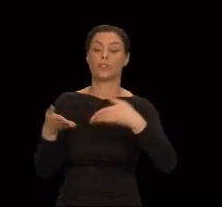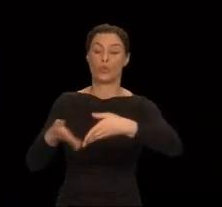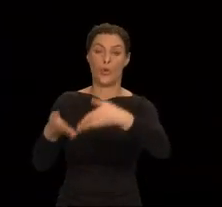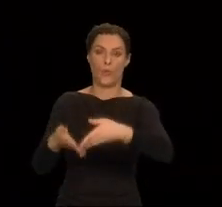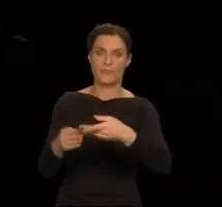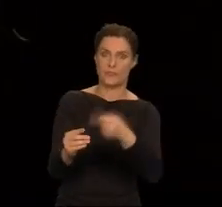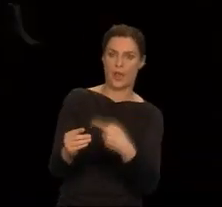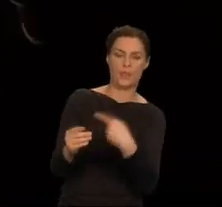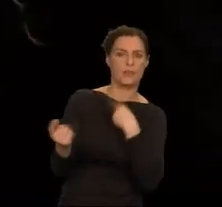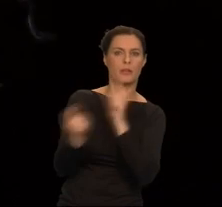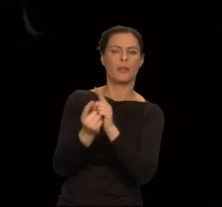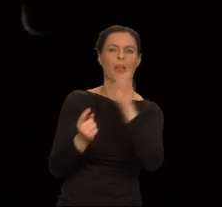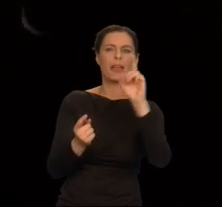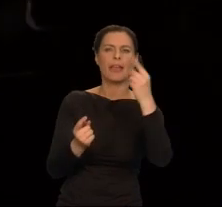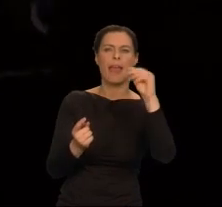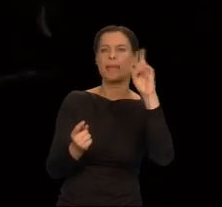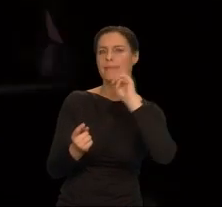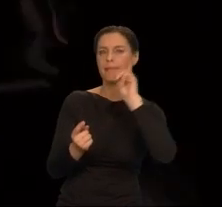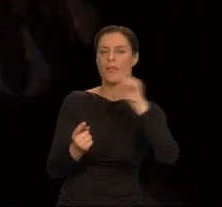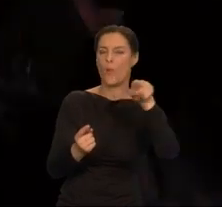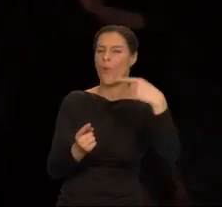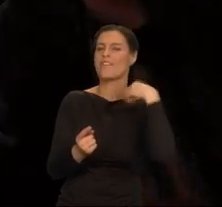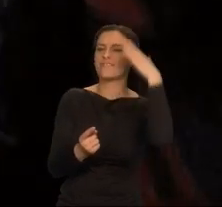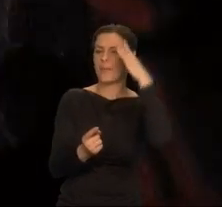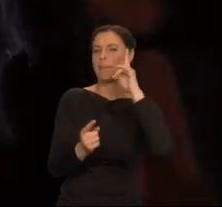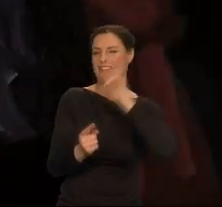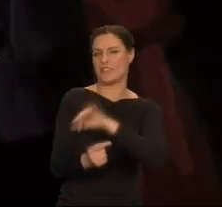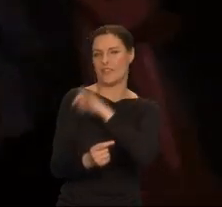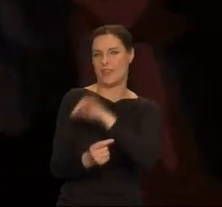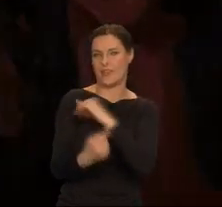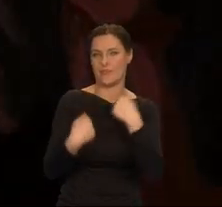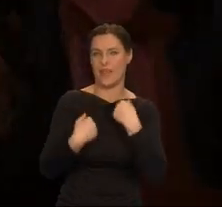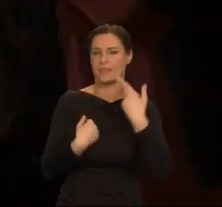On zna i zwraca dziewczynie jej prawdziwe imię.